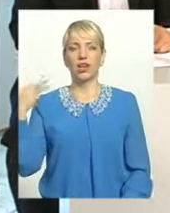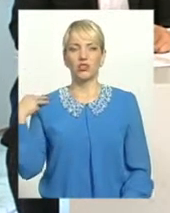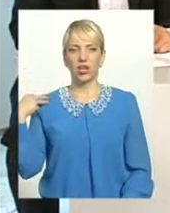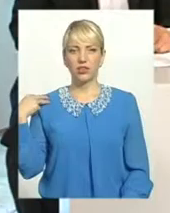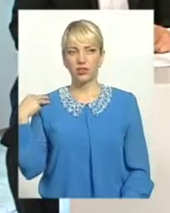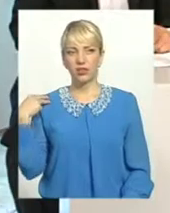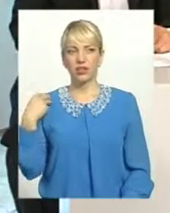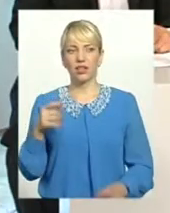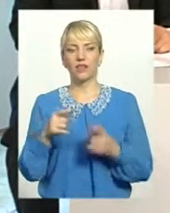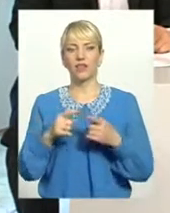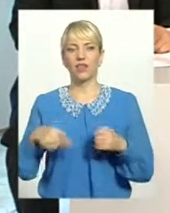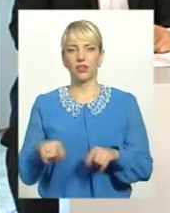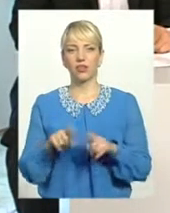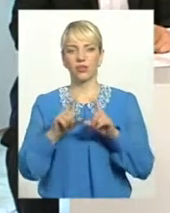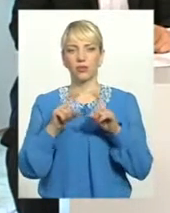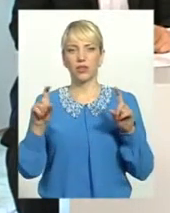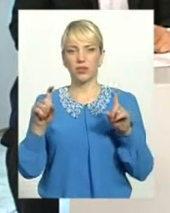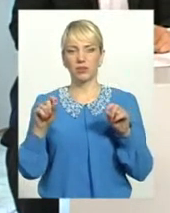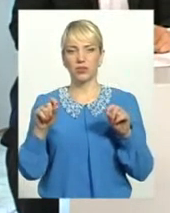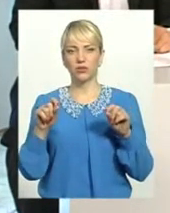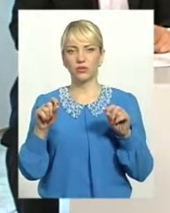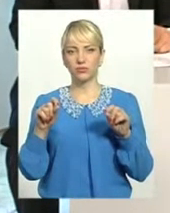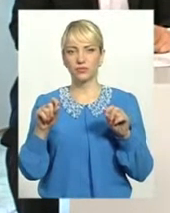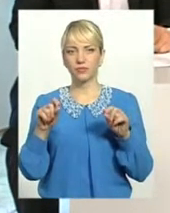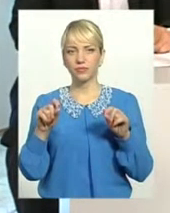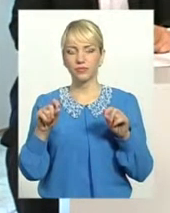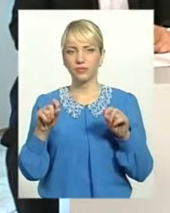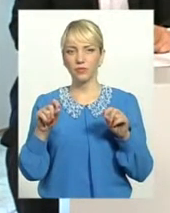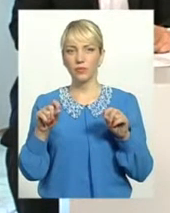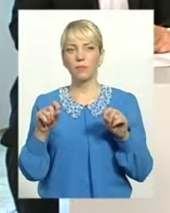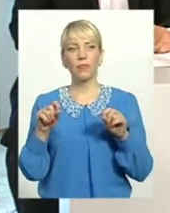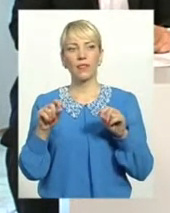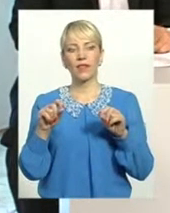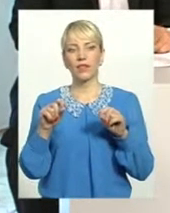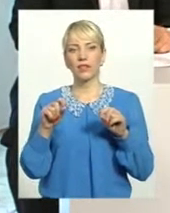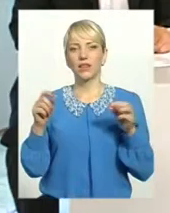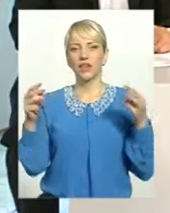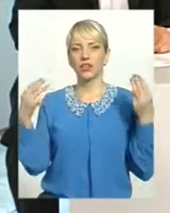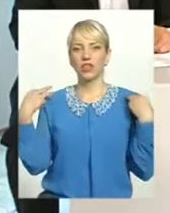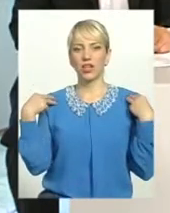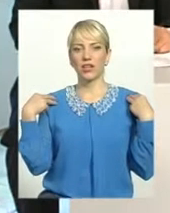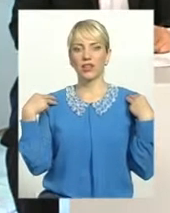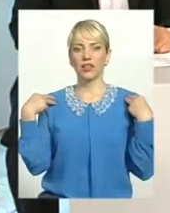відділу департаменту, перепрошую, начальник